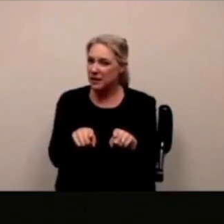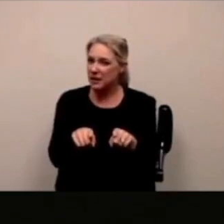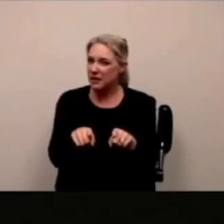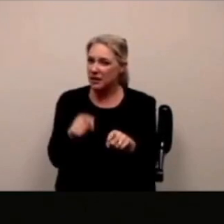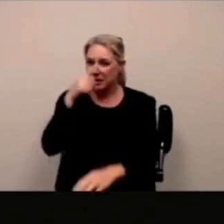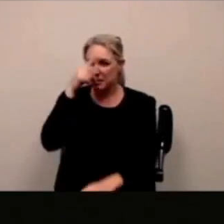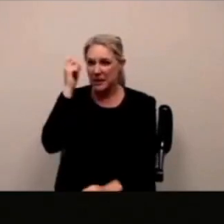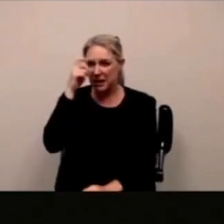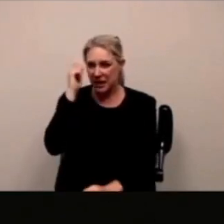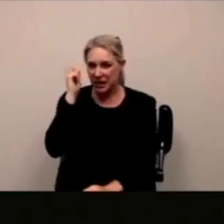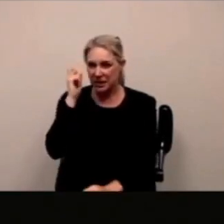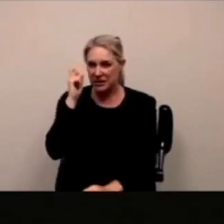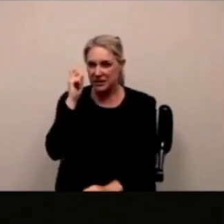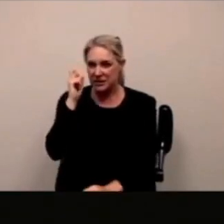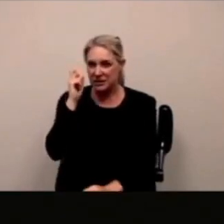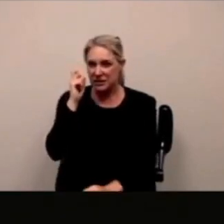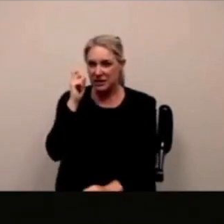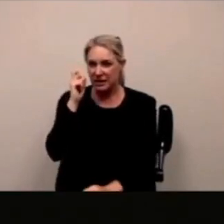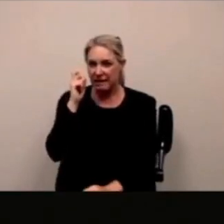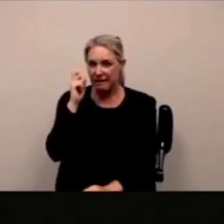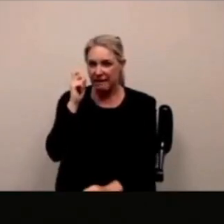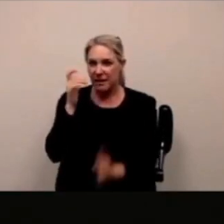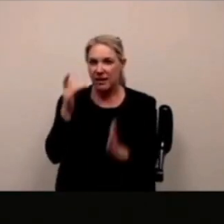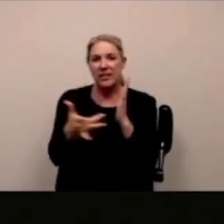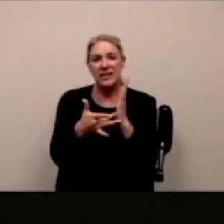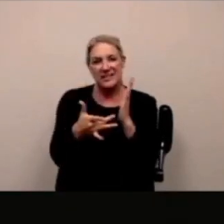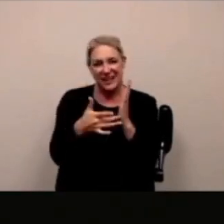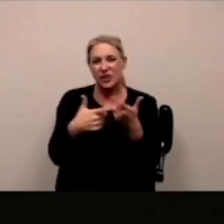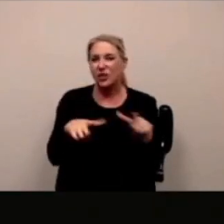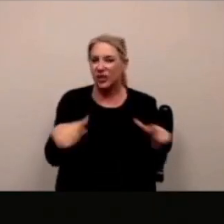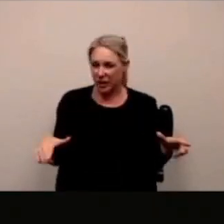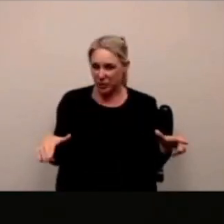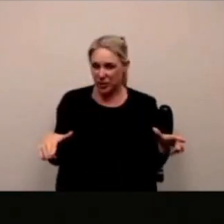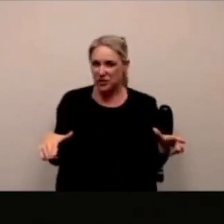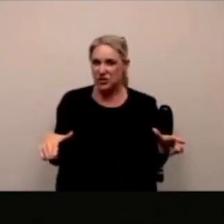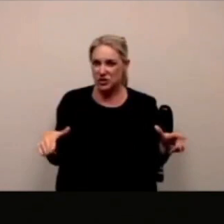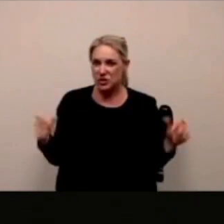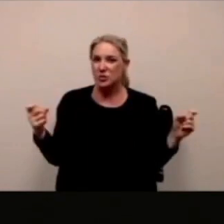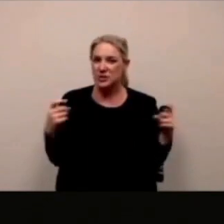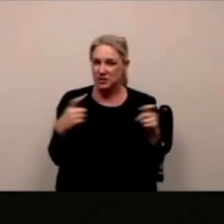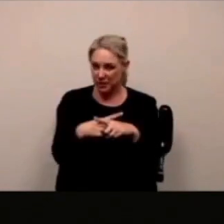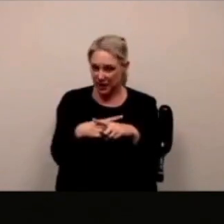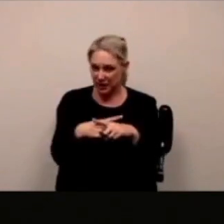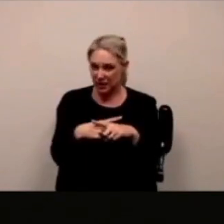interessante e l'altro è che era molto difficile capire quello che stavo facendo perché